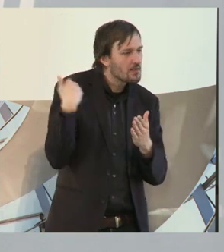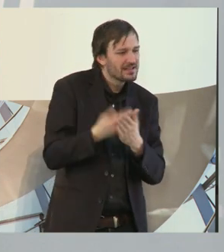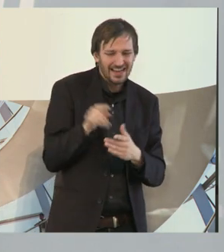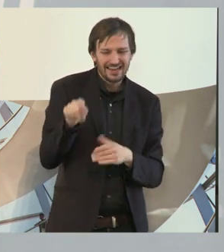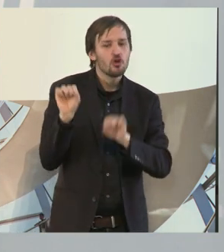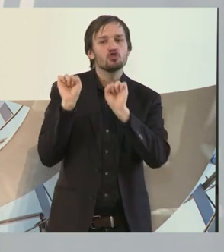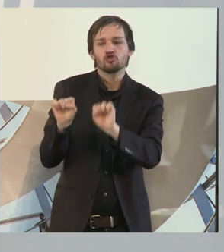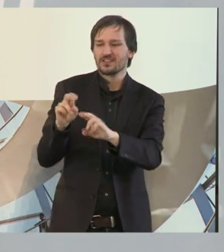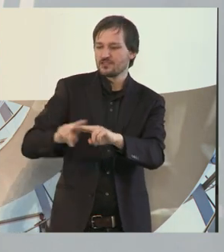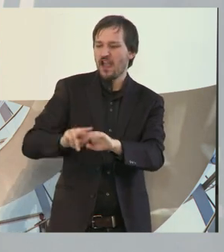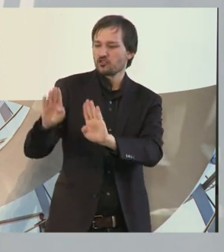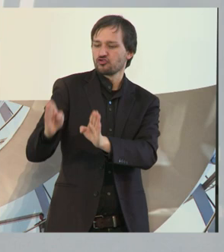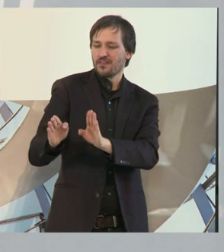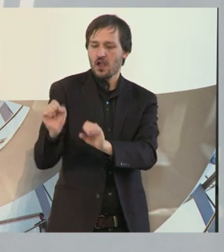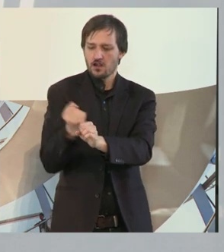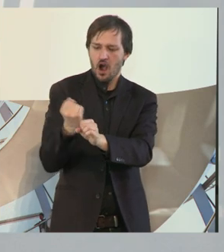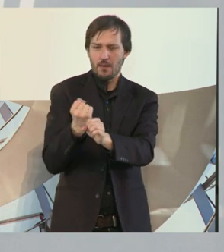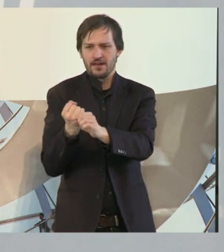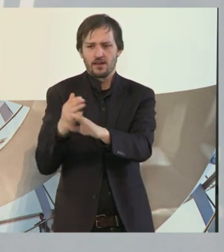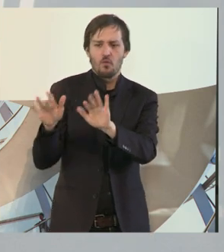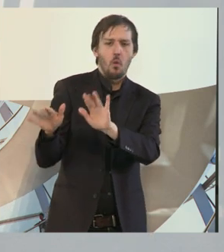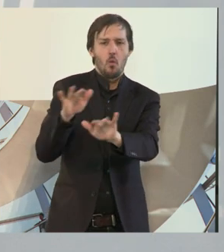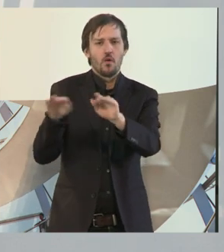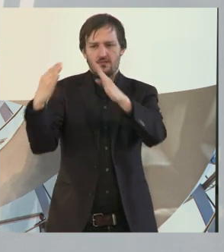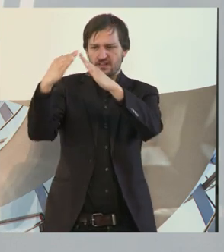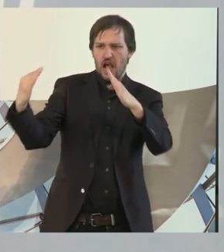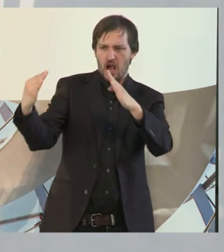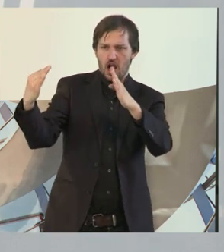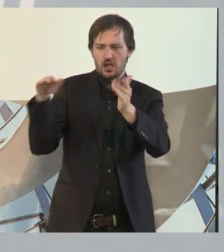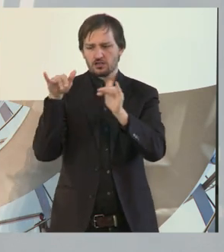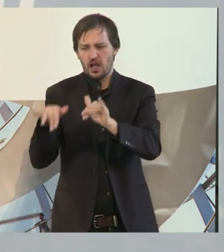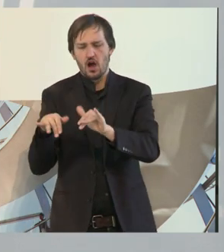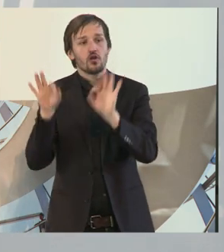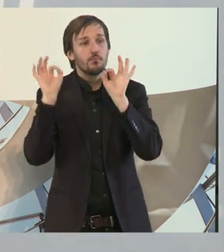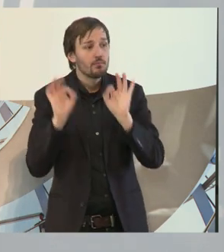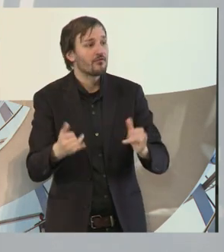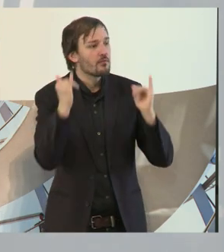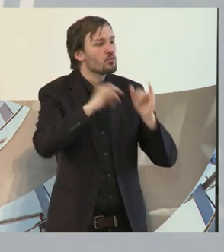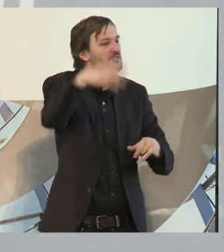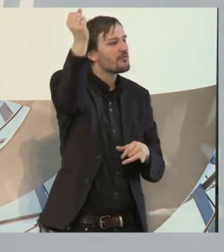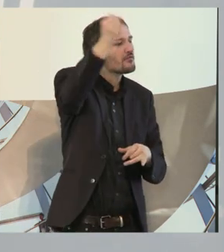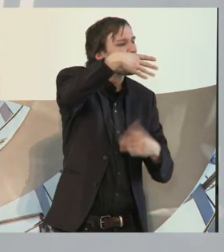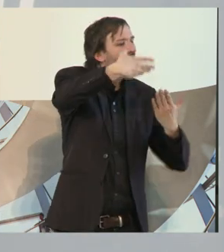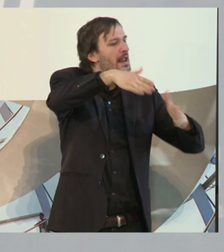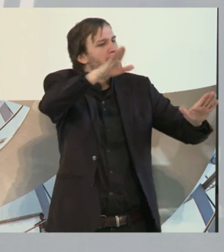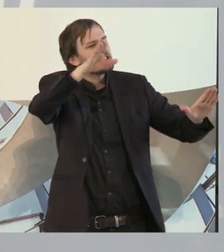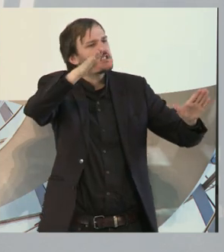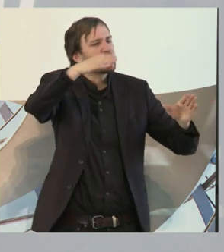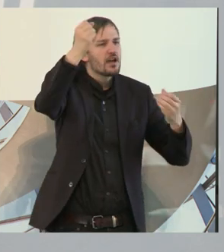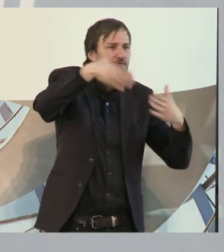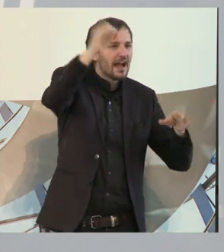beschützenden Werkstatt, die haben unter einem Dach gearbeitet und standen jetzt plötzlich im Regen, im Schnee,